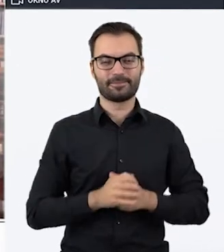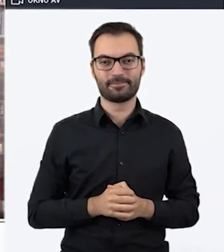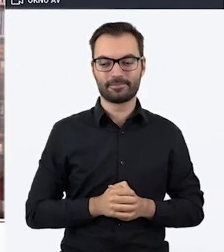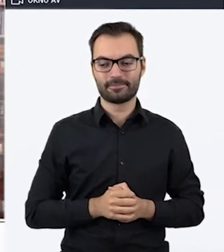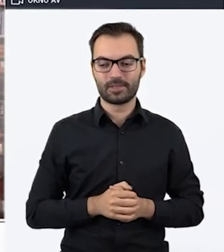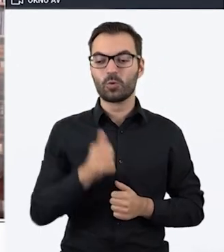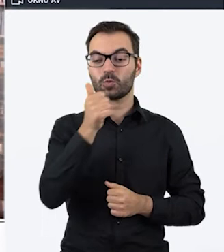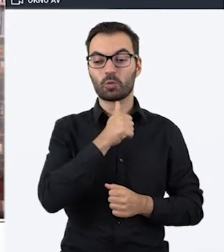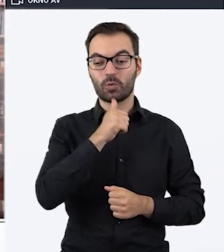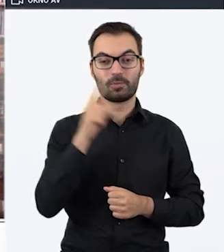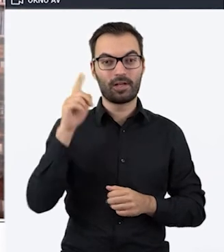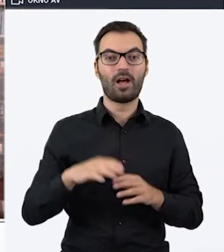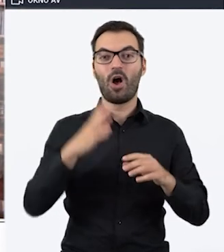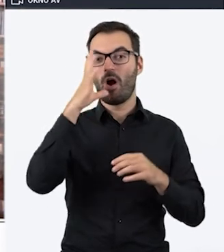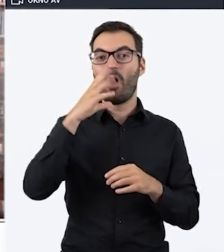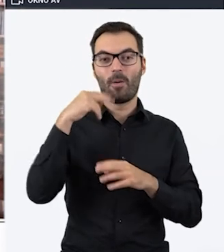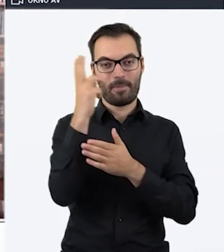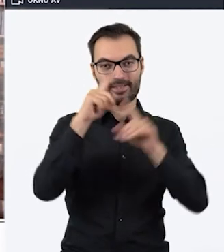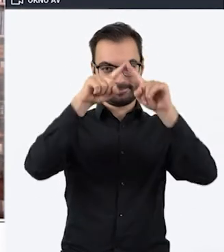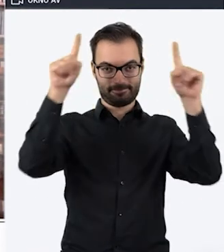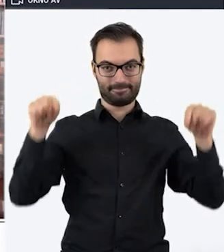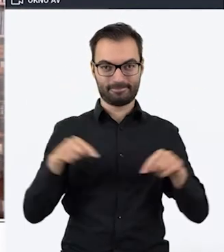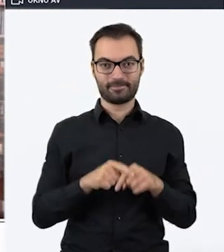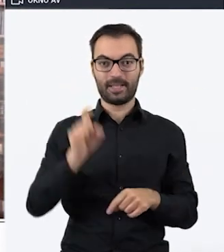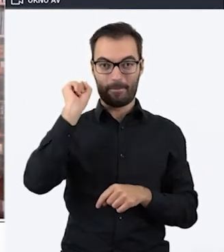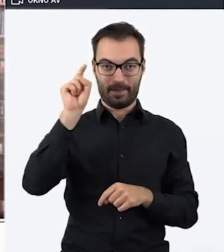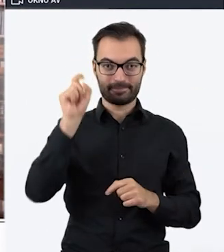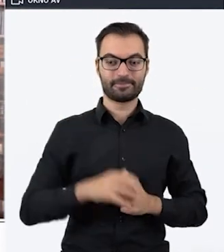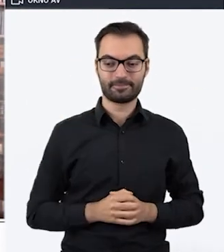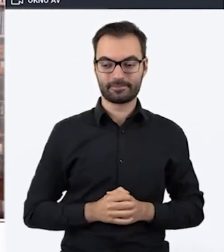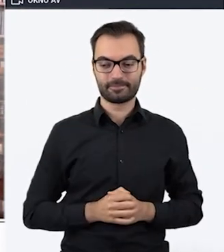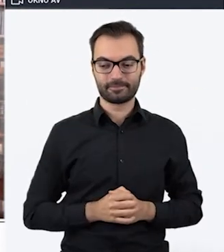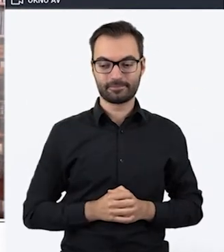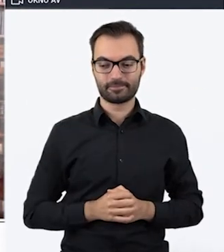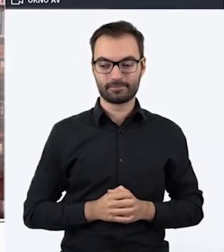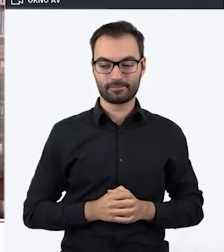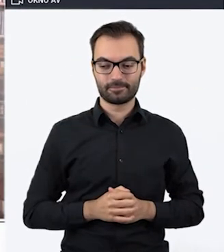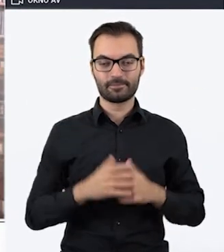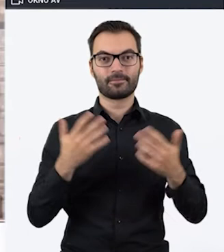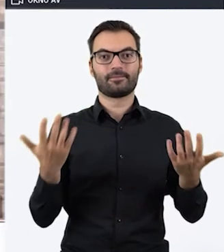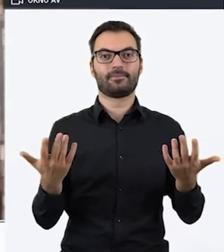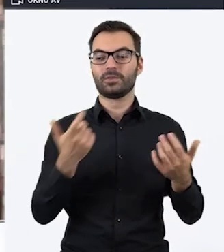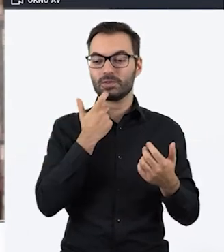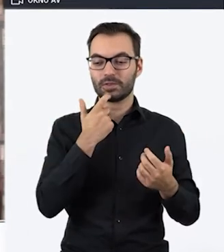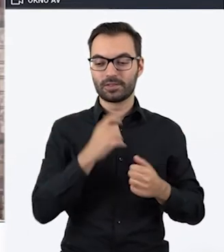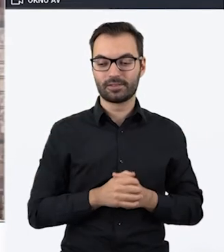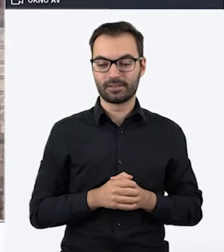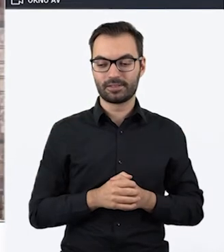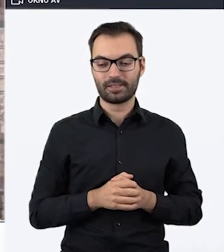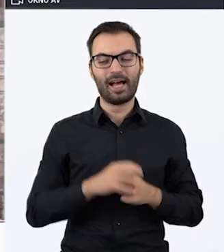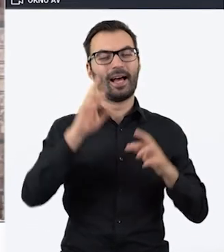Rozpocznijmy może od tego portretu tutaj na ścianie. Klikam. No i, drodzy Państwo, cóż tu widać?